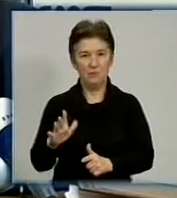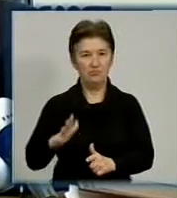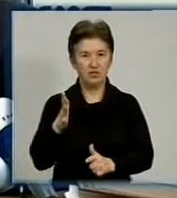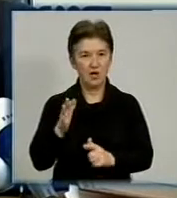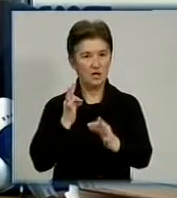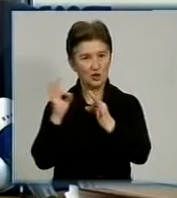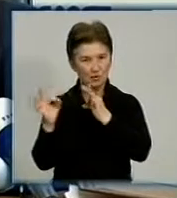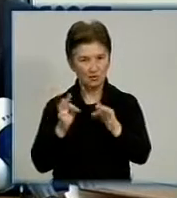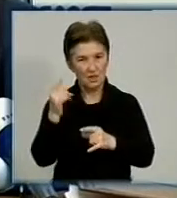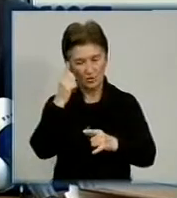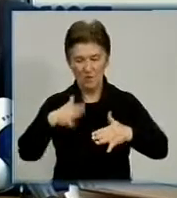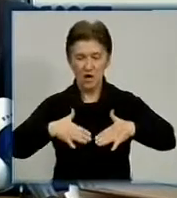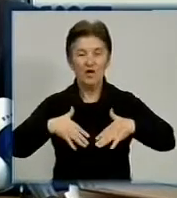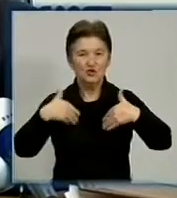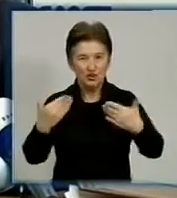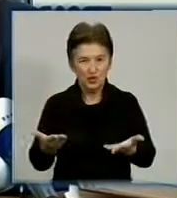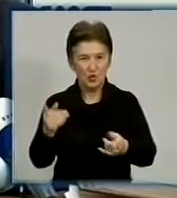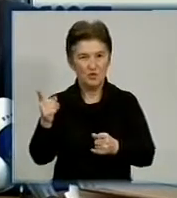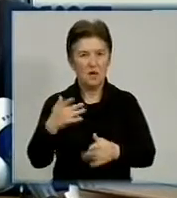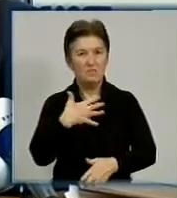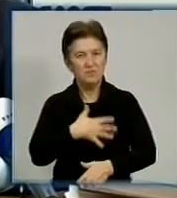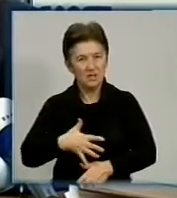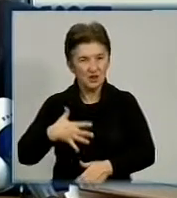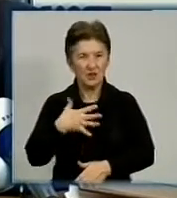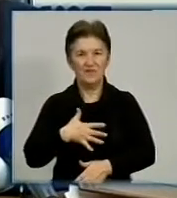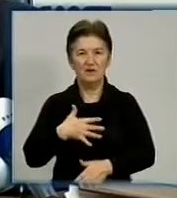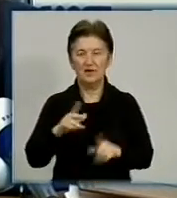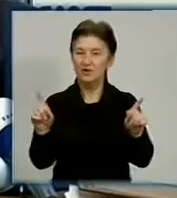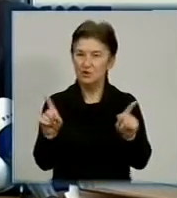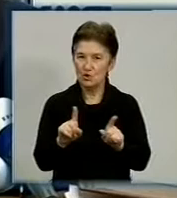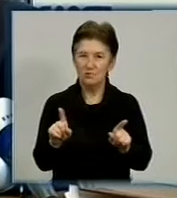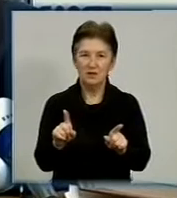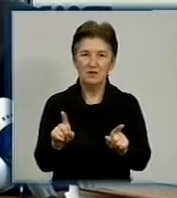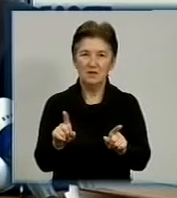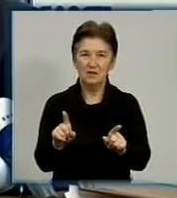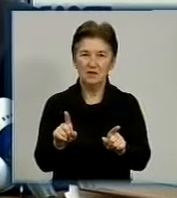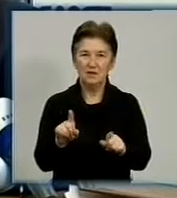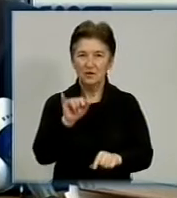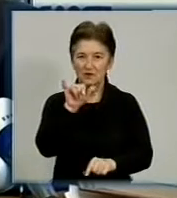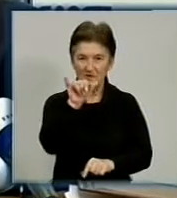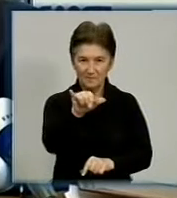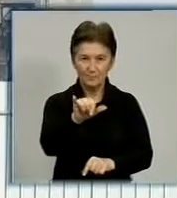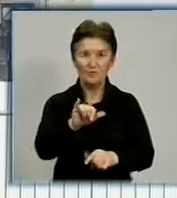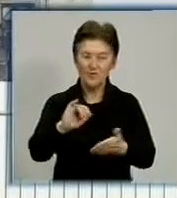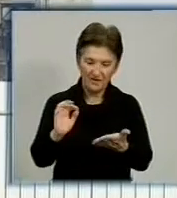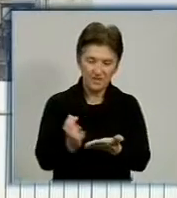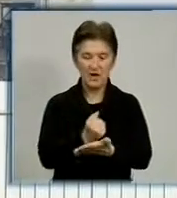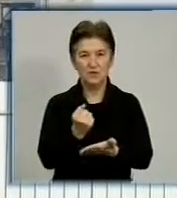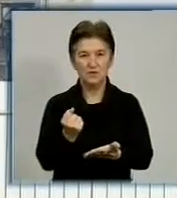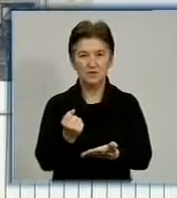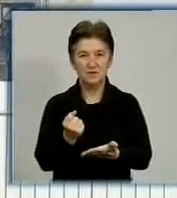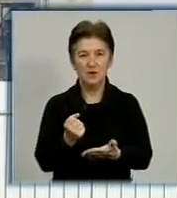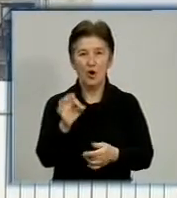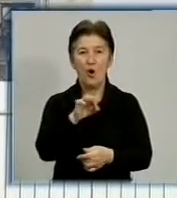здалося, що вона щиро, вона переживає, щоб у мене вдалося. Питали і про долю